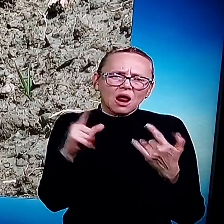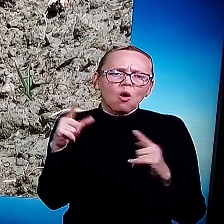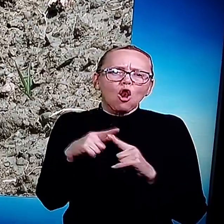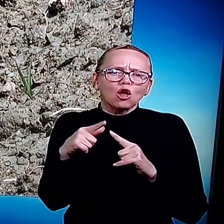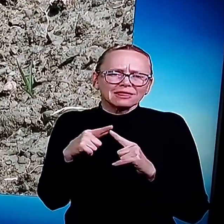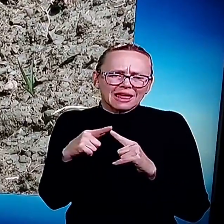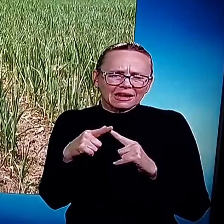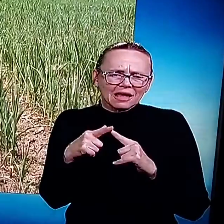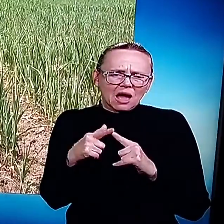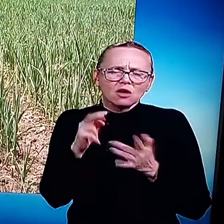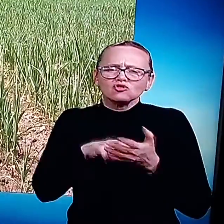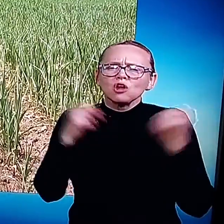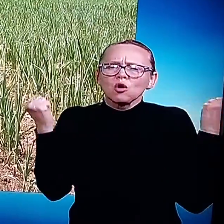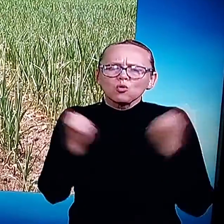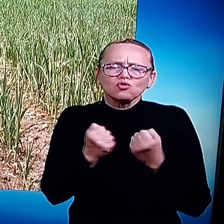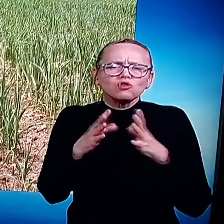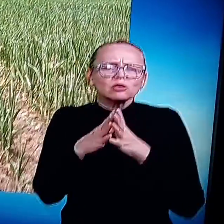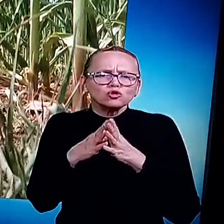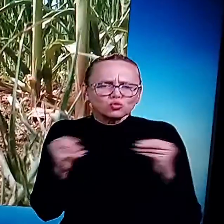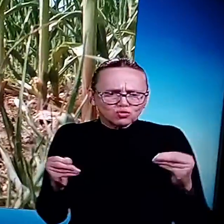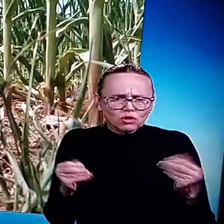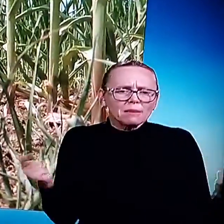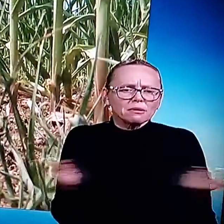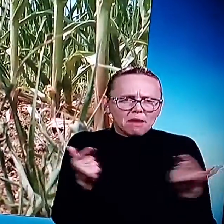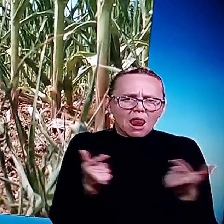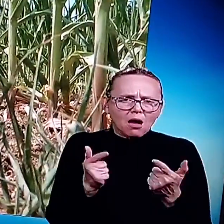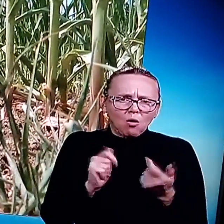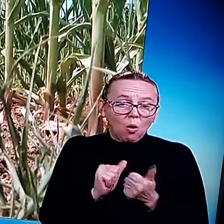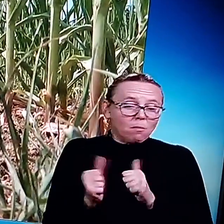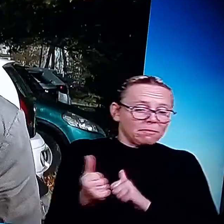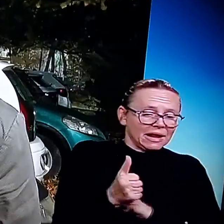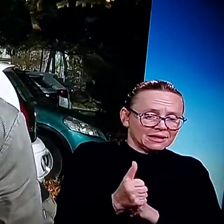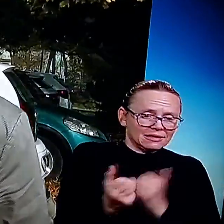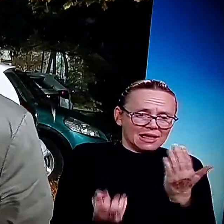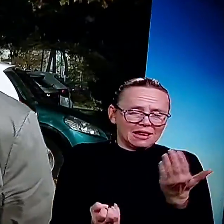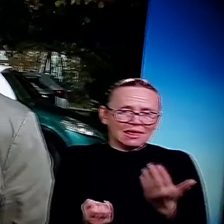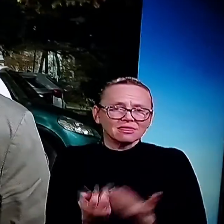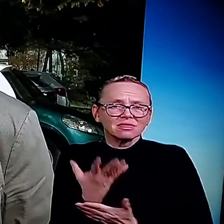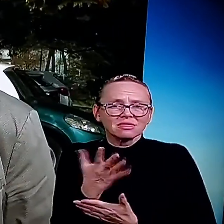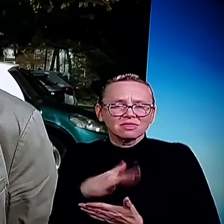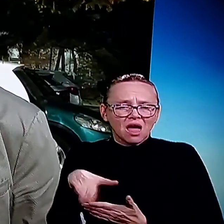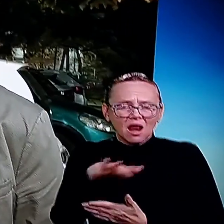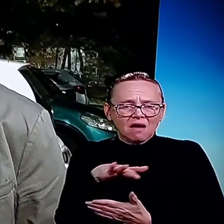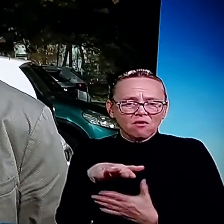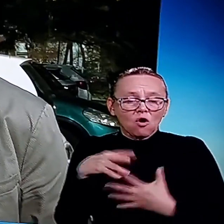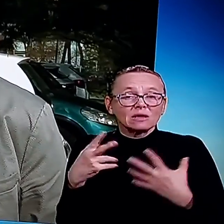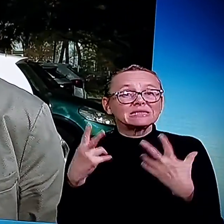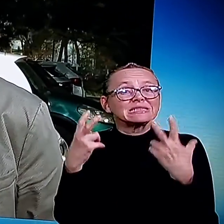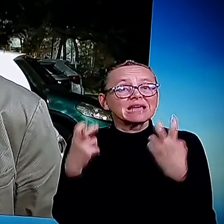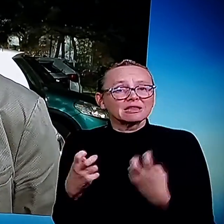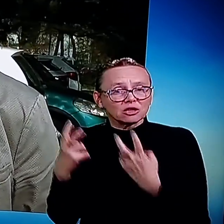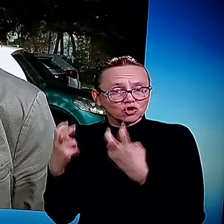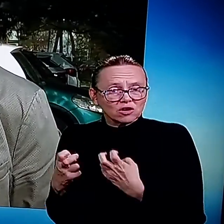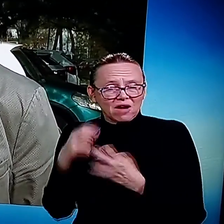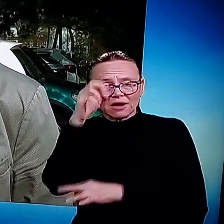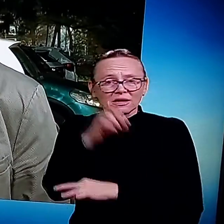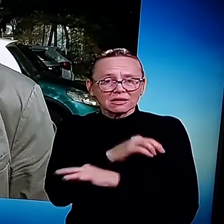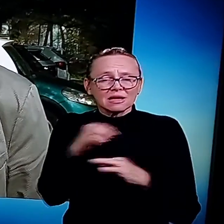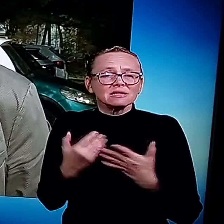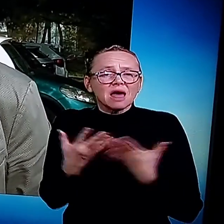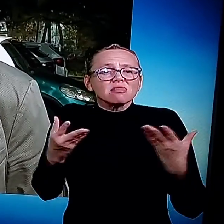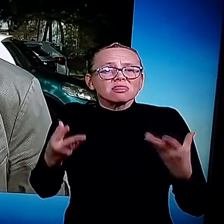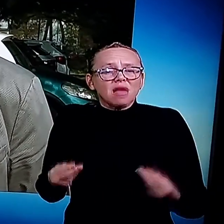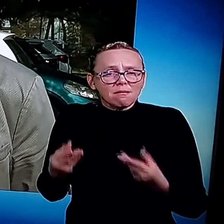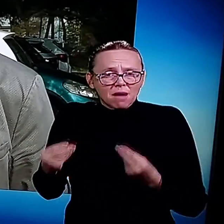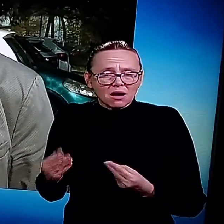Še hujiše so suše, kjer pa bi lahko prihiteli narav. Zadrževalni, so bili planirani za namakanje celotne zgodne